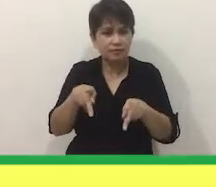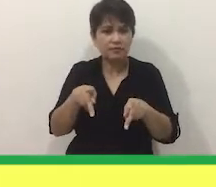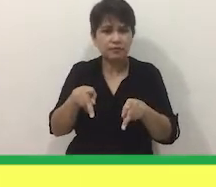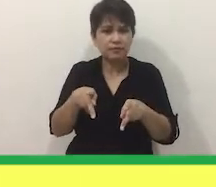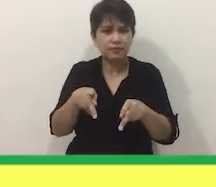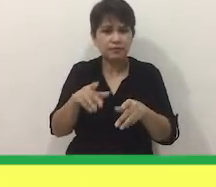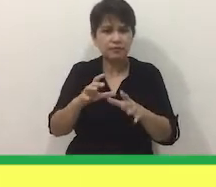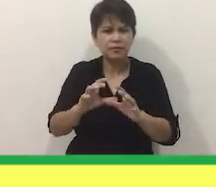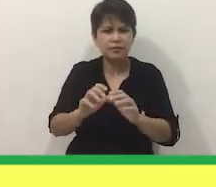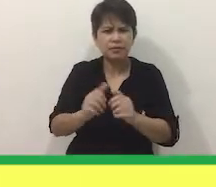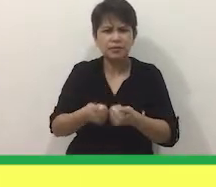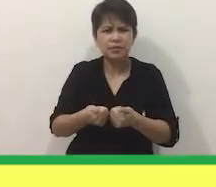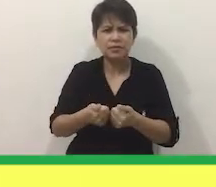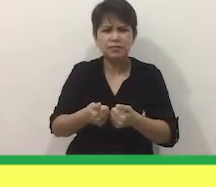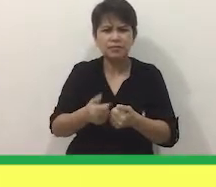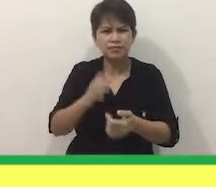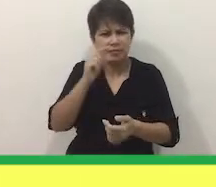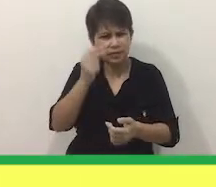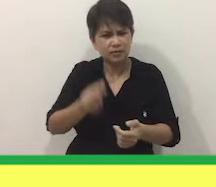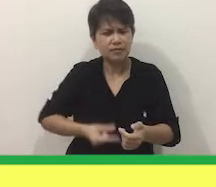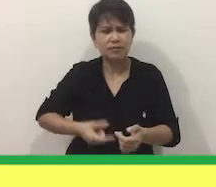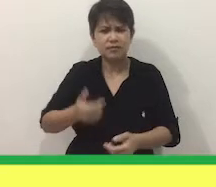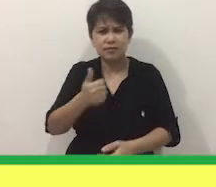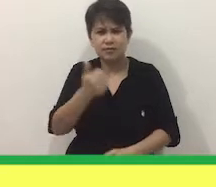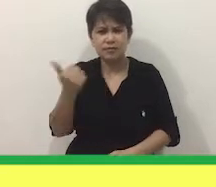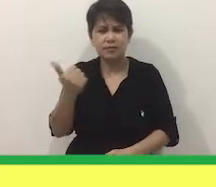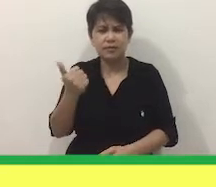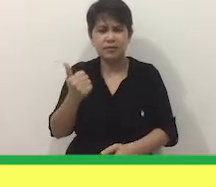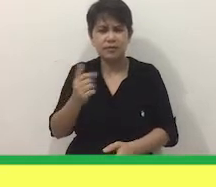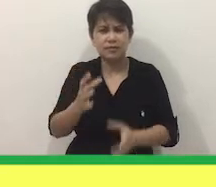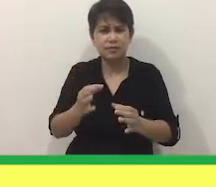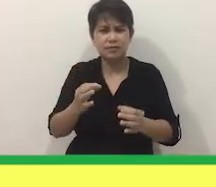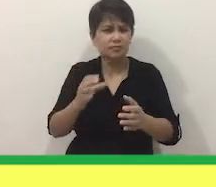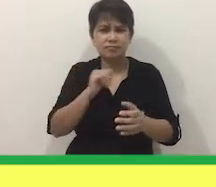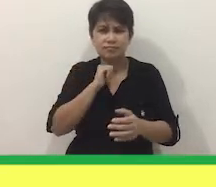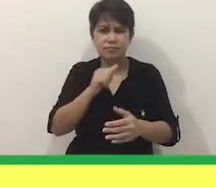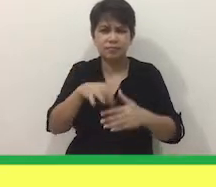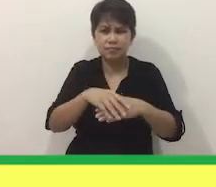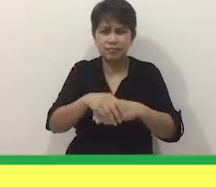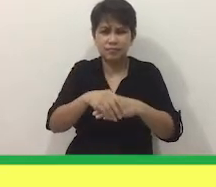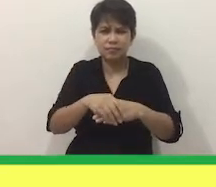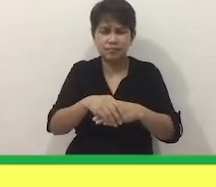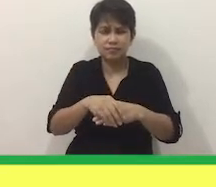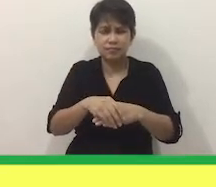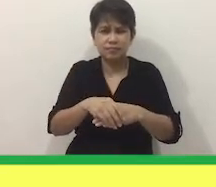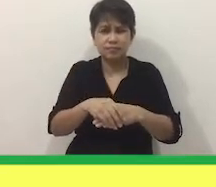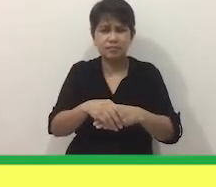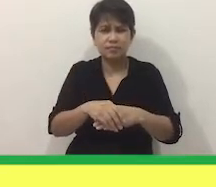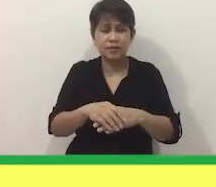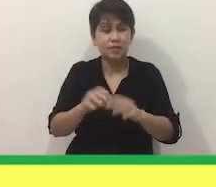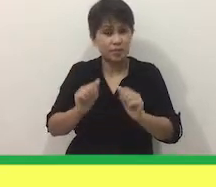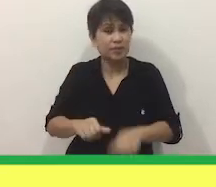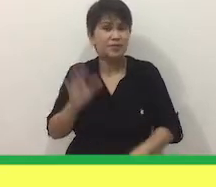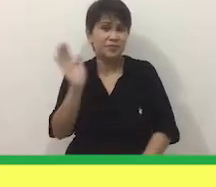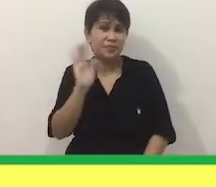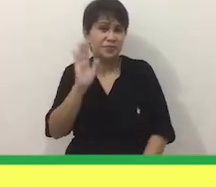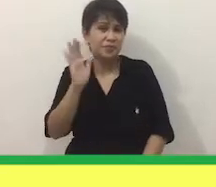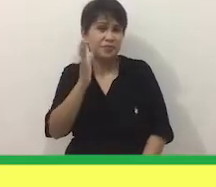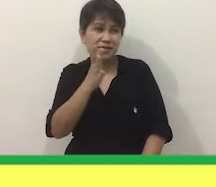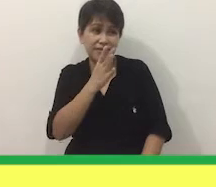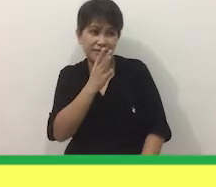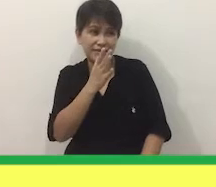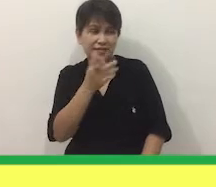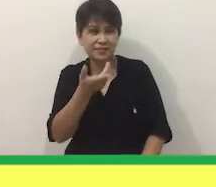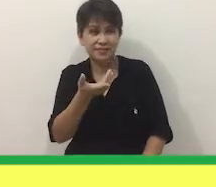Paano Kaya Pwedeng Bumati Sa iba Nang Hindi Nakikipagkamay Pwedeng Pwedeng Kumaway